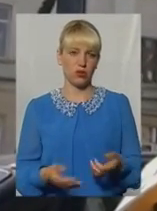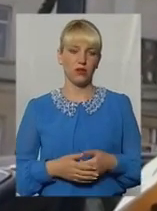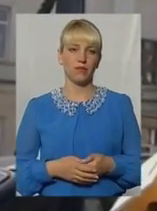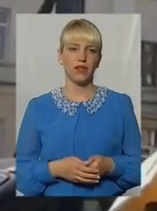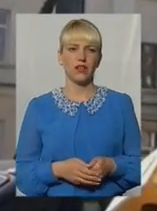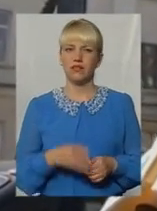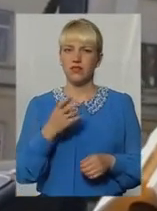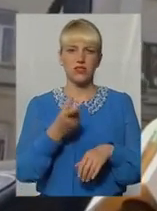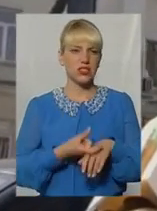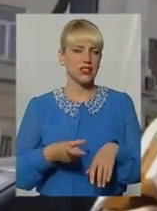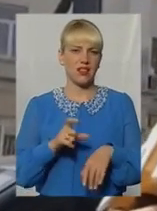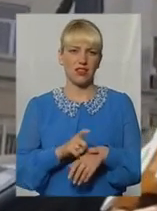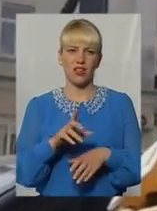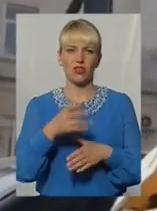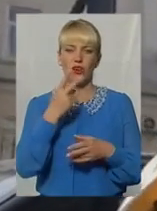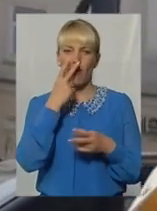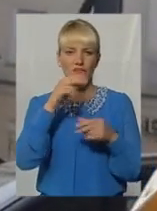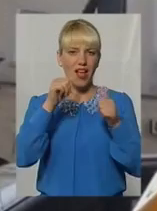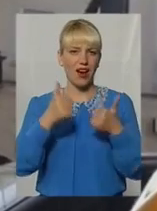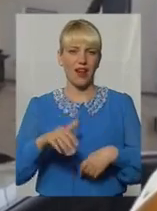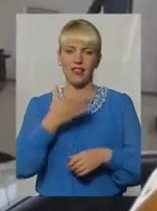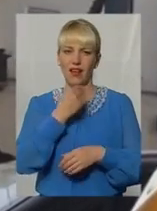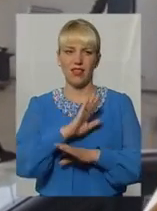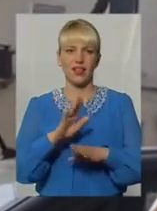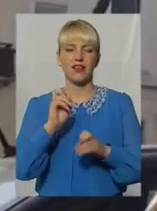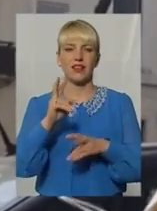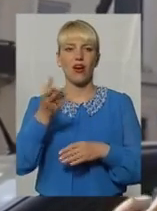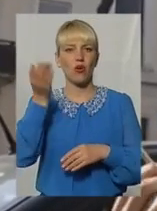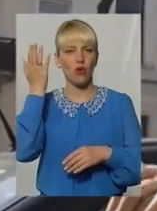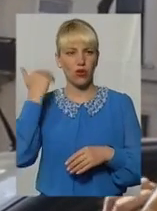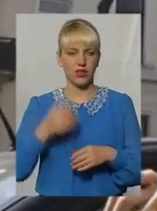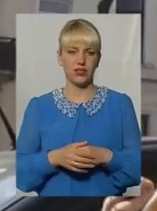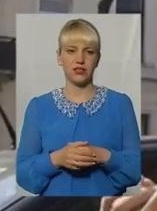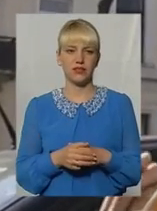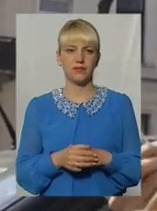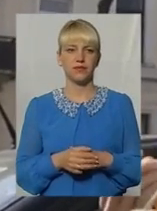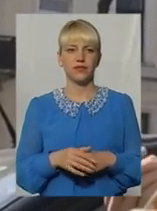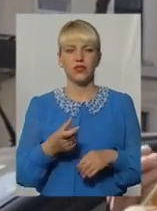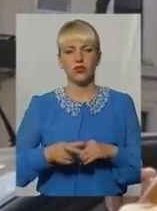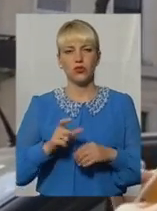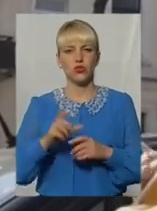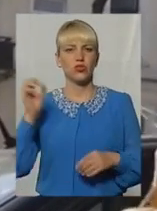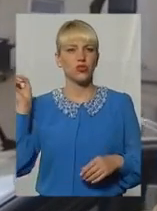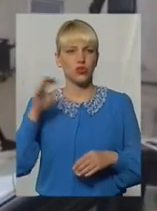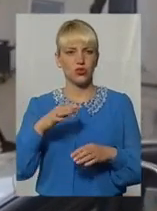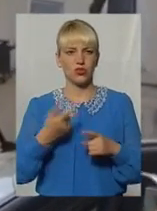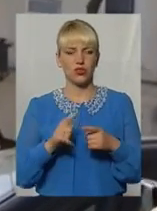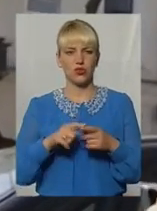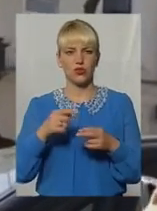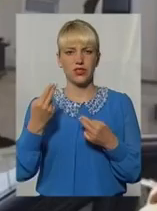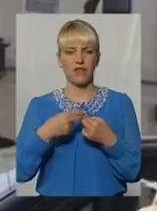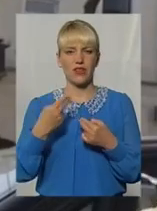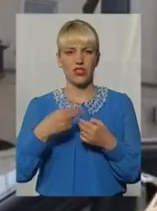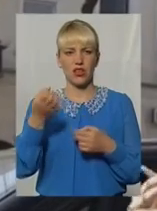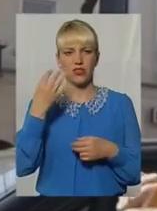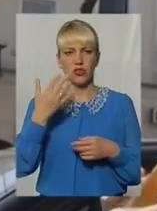палку, це вже виглядає не так красиво, як колись. Ще дуже сонце із-за цього заважає.